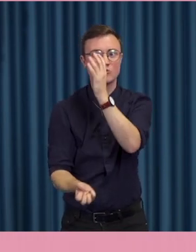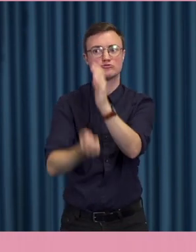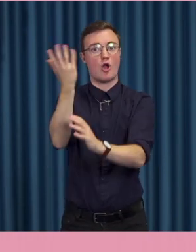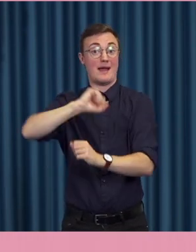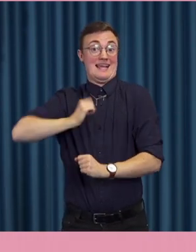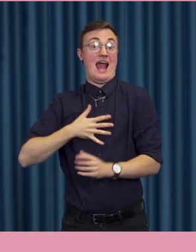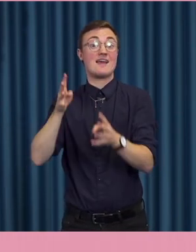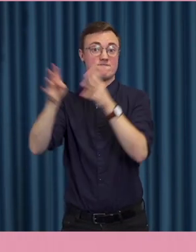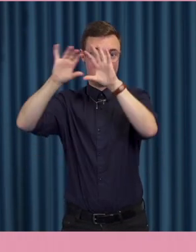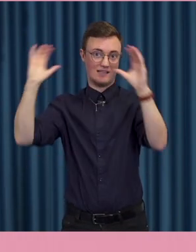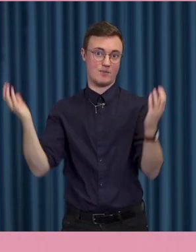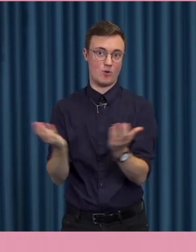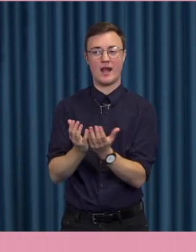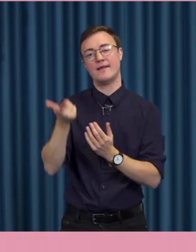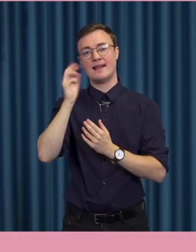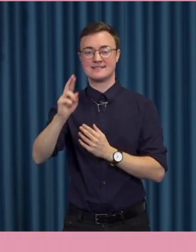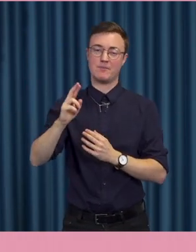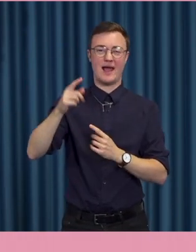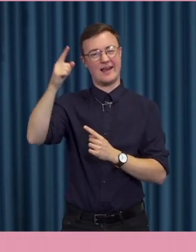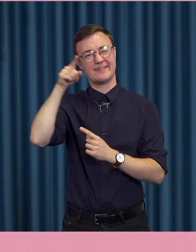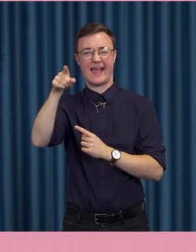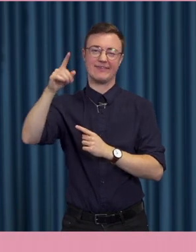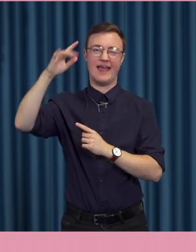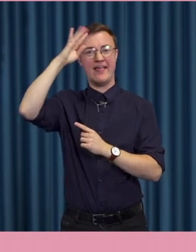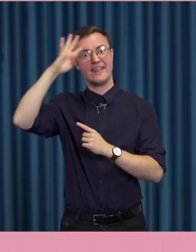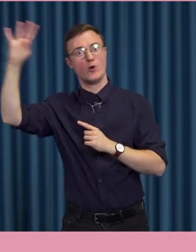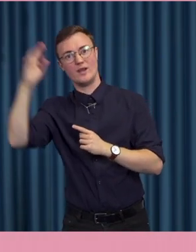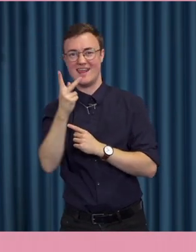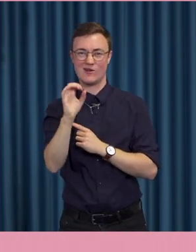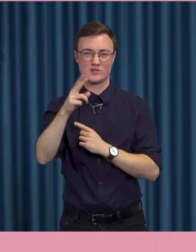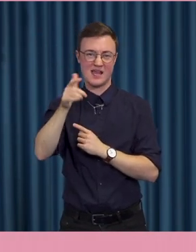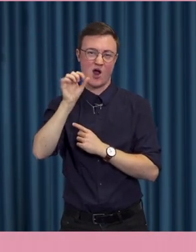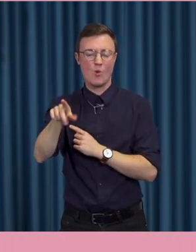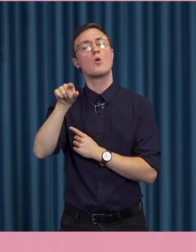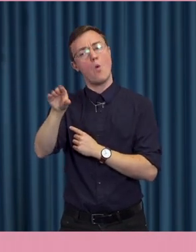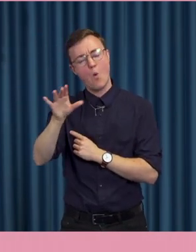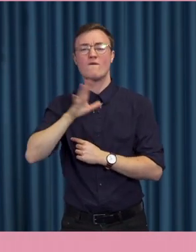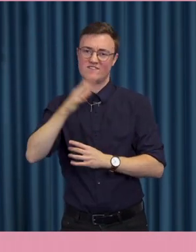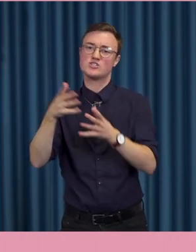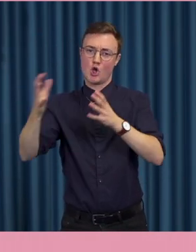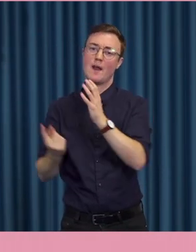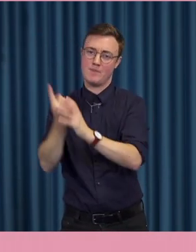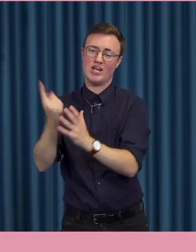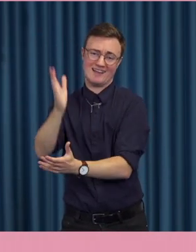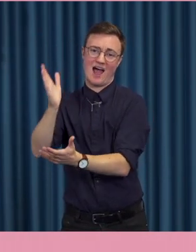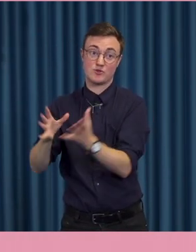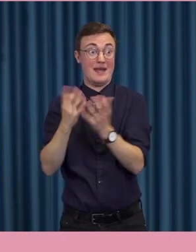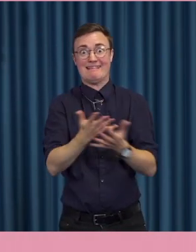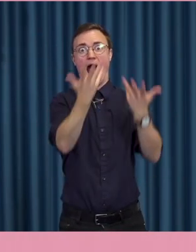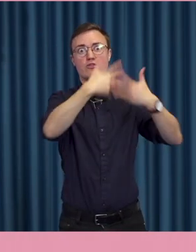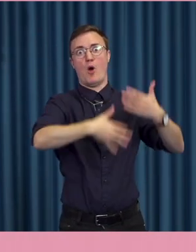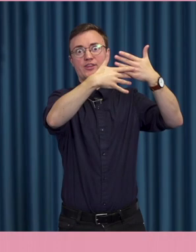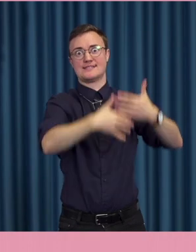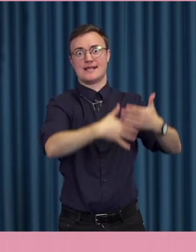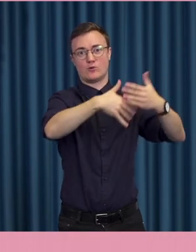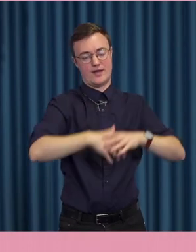filterbubblor som konspirationsteoretikerna på sina forum, den har ju onekligen ökat. Hur påverkas då samtalsklimatet?